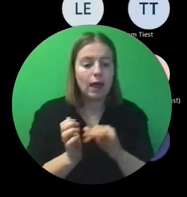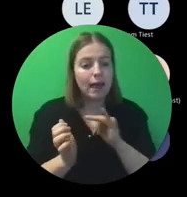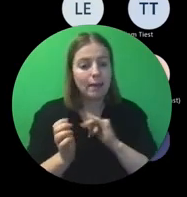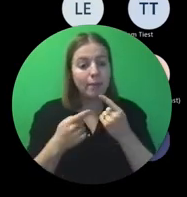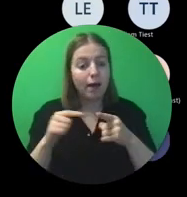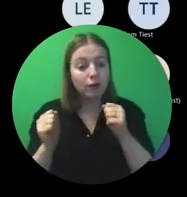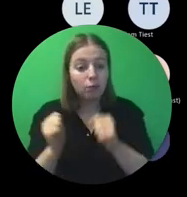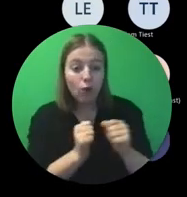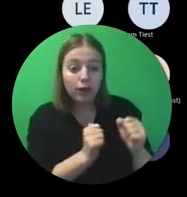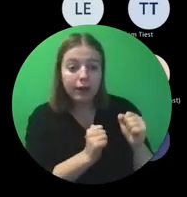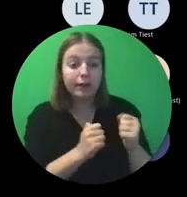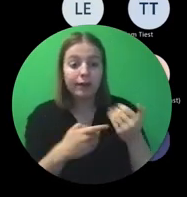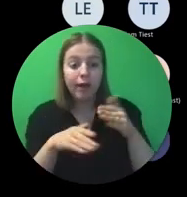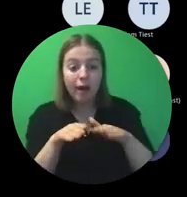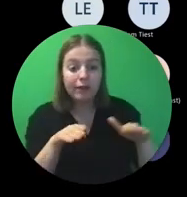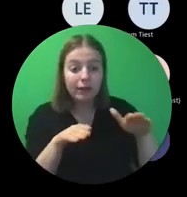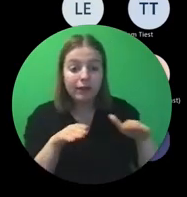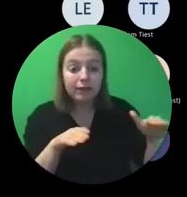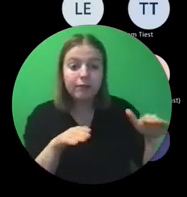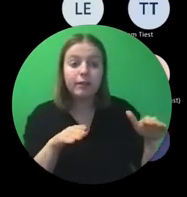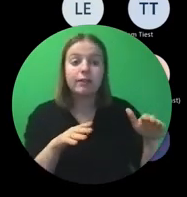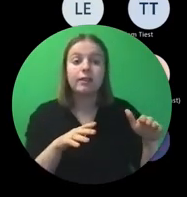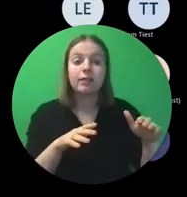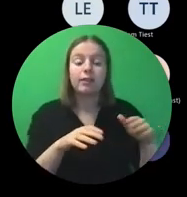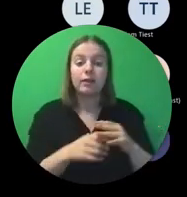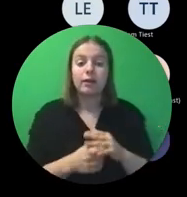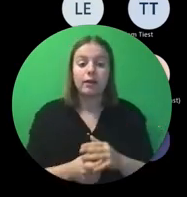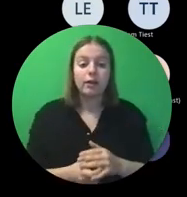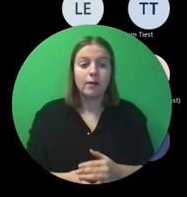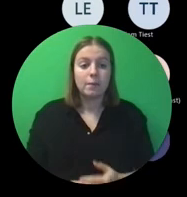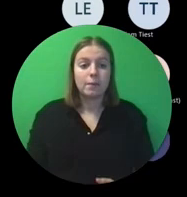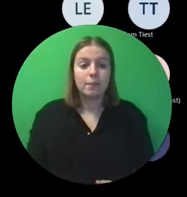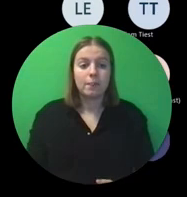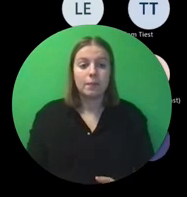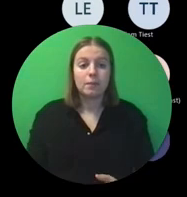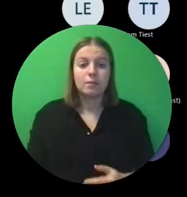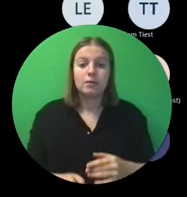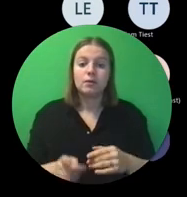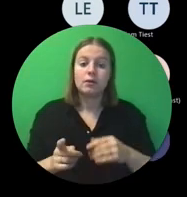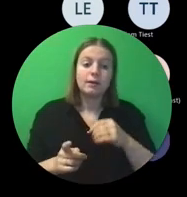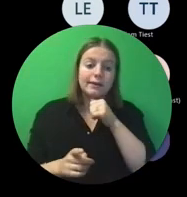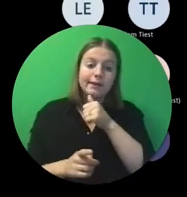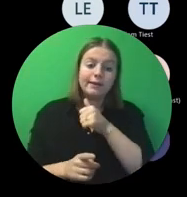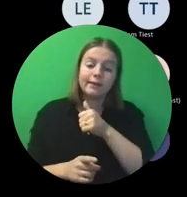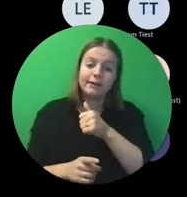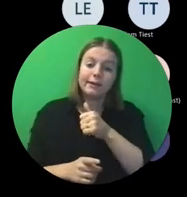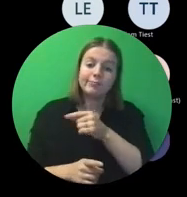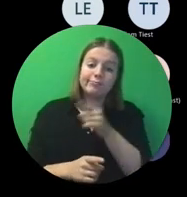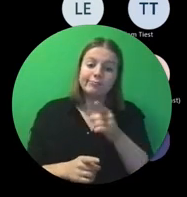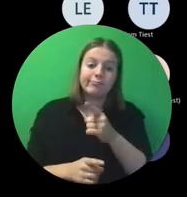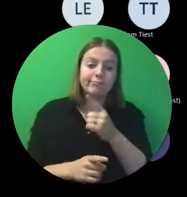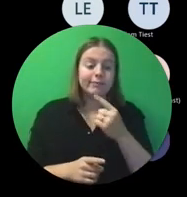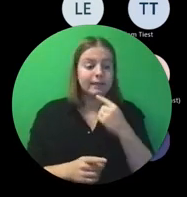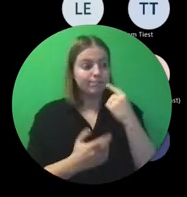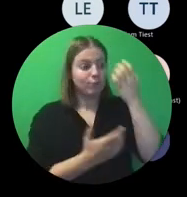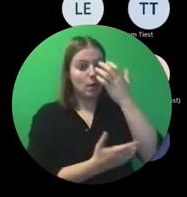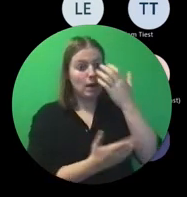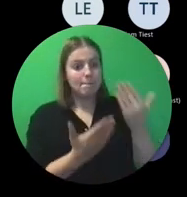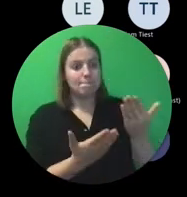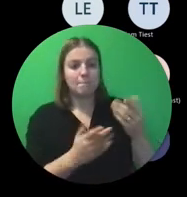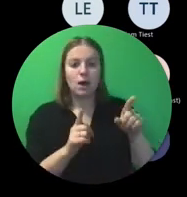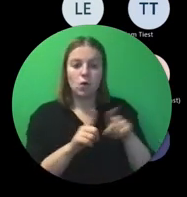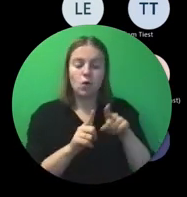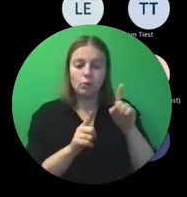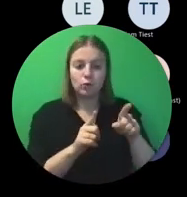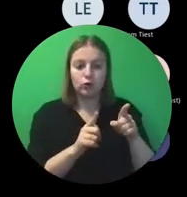alternatieven? Ga jij altijd zelf met niet alleen het probleem, maar ook met een voorstel van oplossing moeten komen, waar wij natuurlijk in